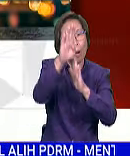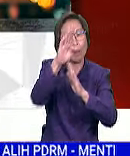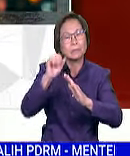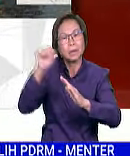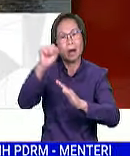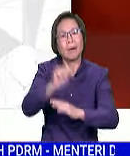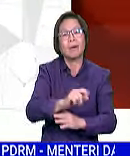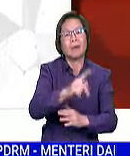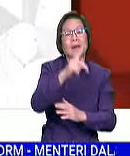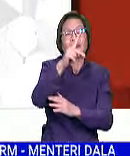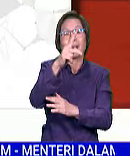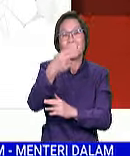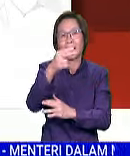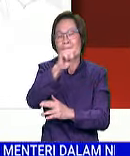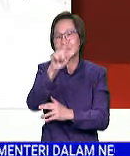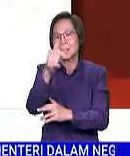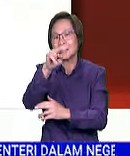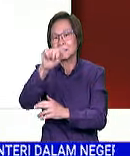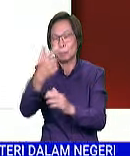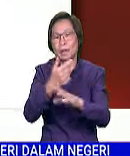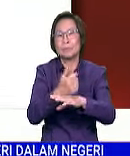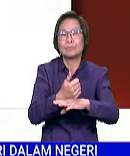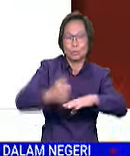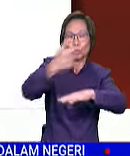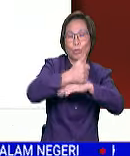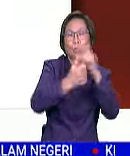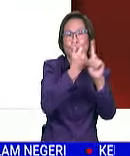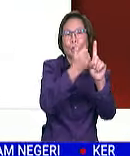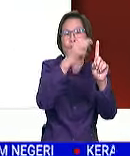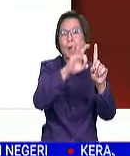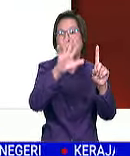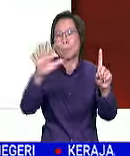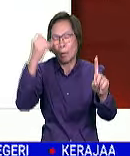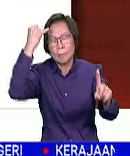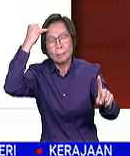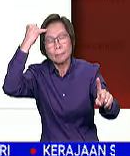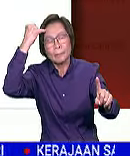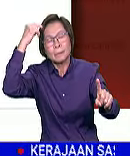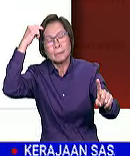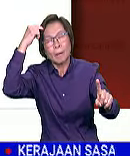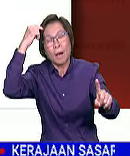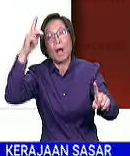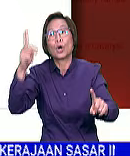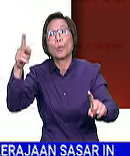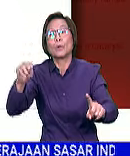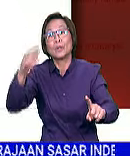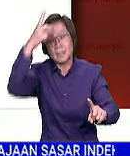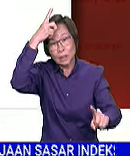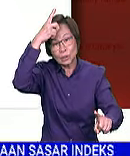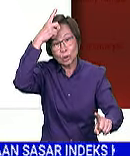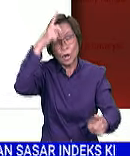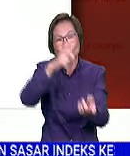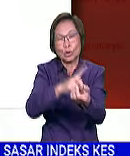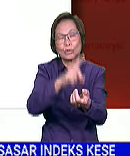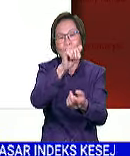Khazanah Sabah ditubuhkan pada 6 April 1995 hasil buah fikiran Ketua Menteri ketika itu Datuk Seri Panglima